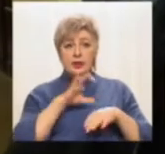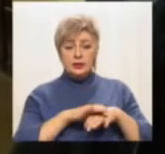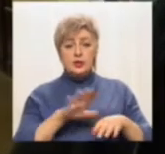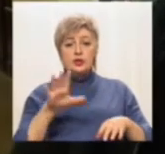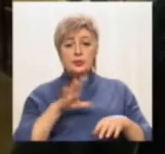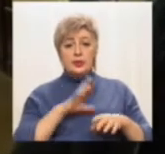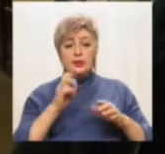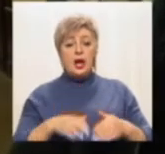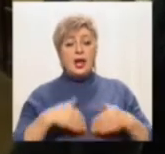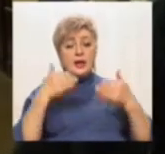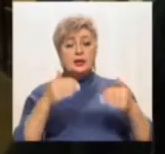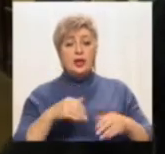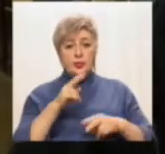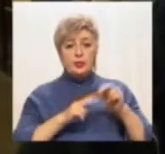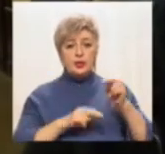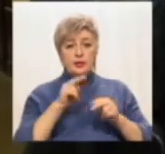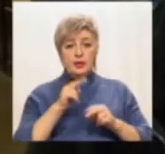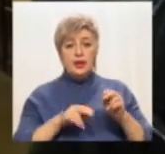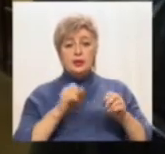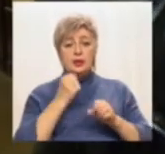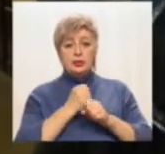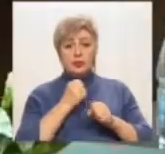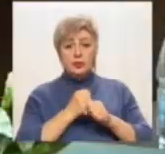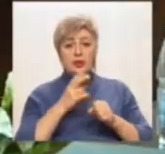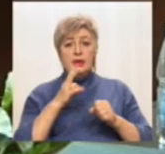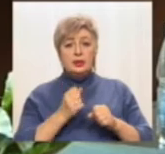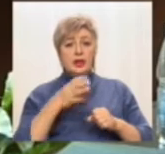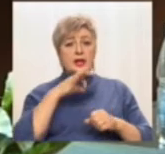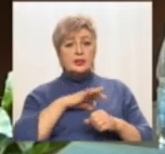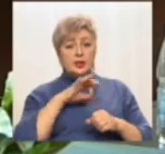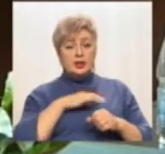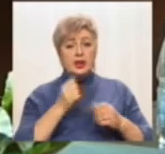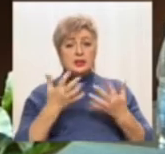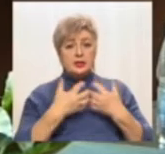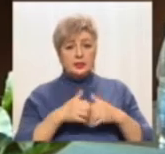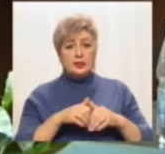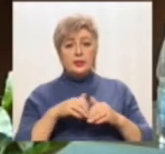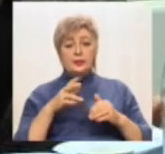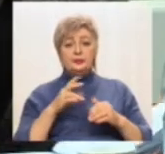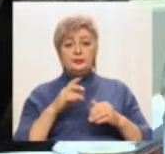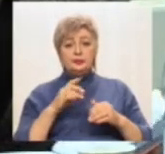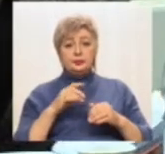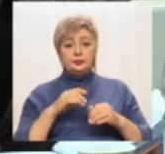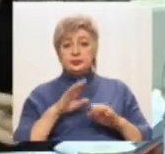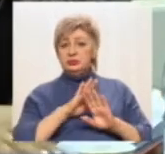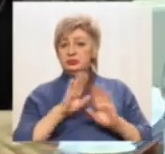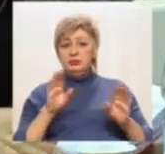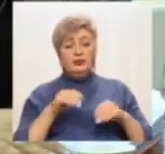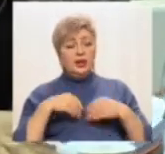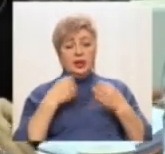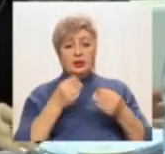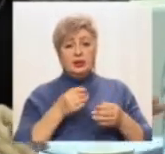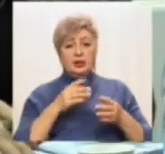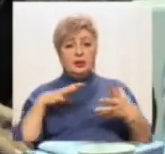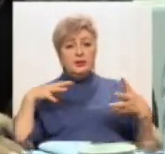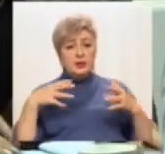на етапі будівельних робіт, не на етапі експлуатації обладнання. У Міністерстві екології та природних ресурсів не надали висновку на